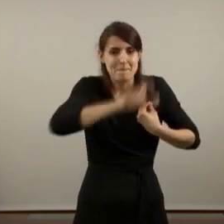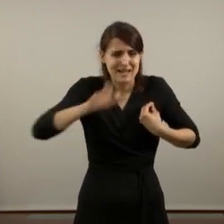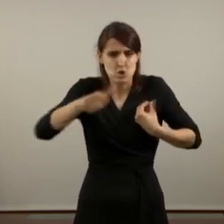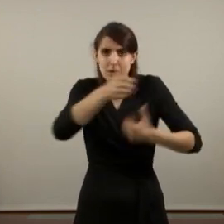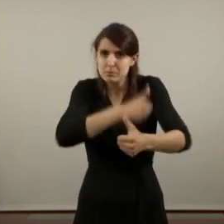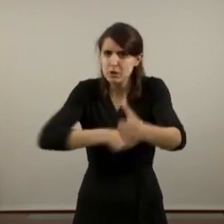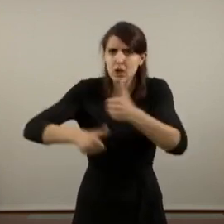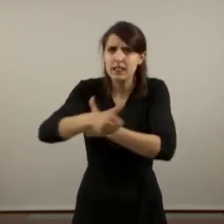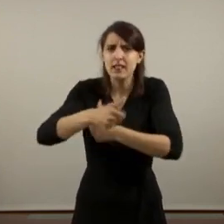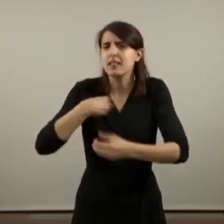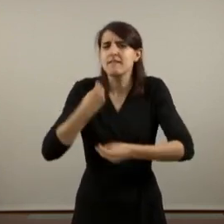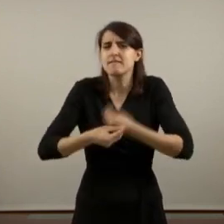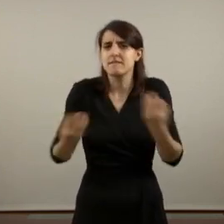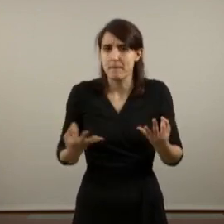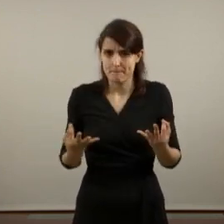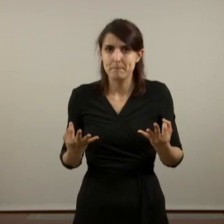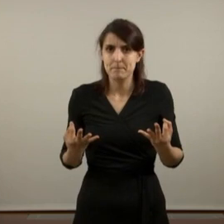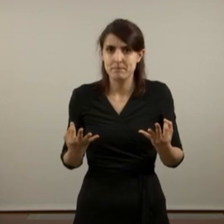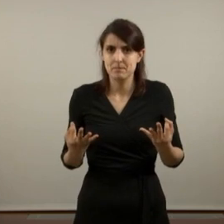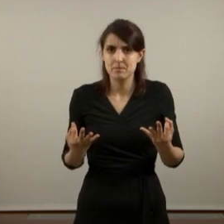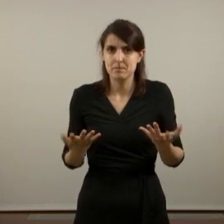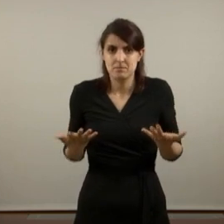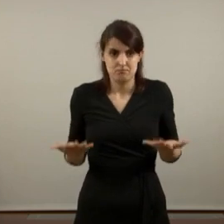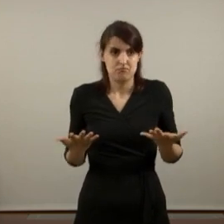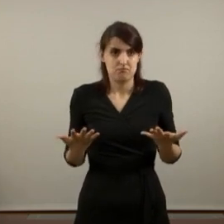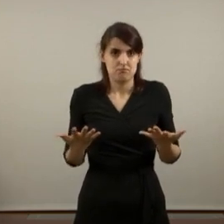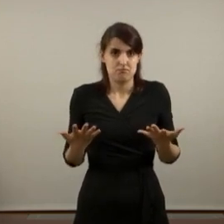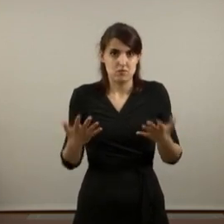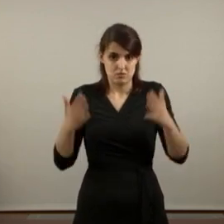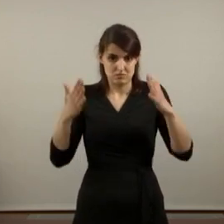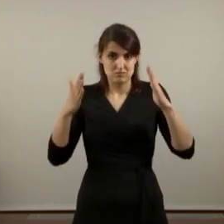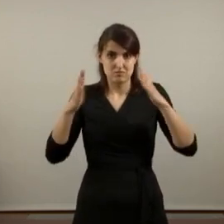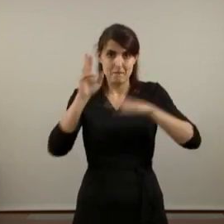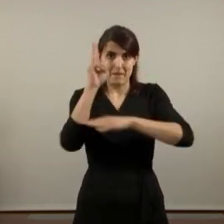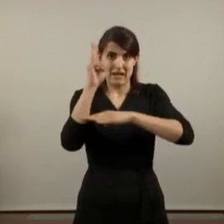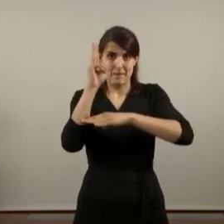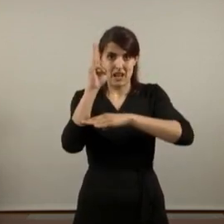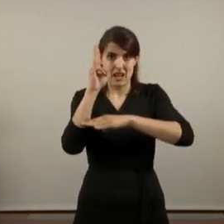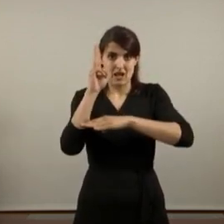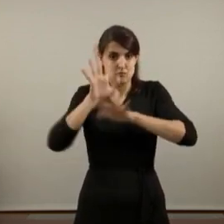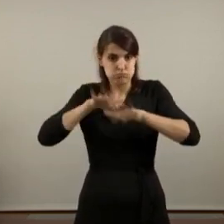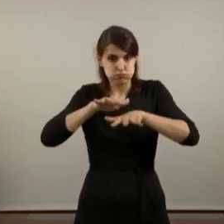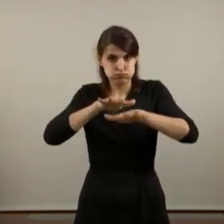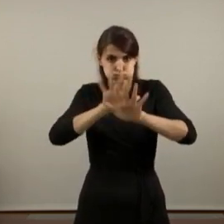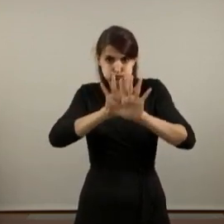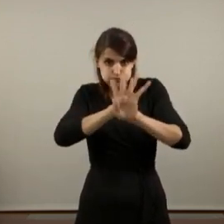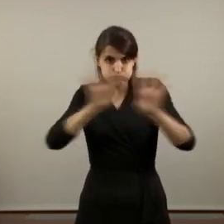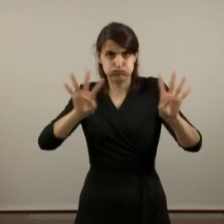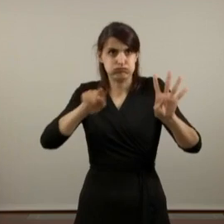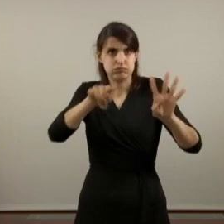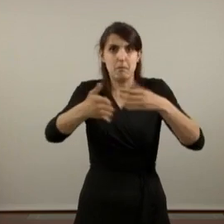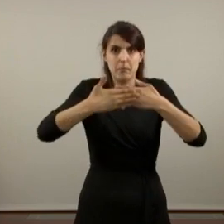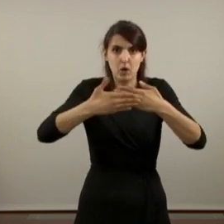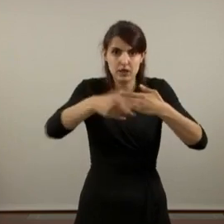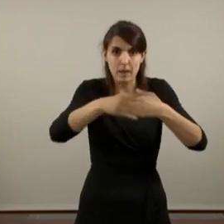prioritat dintre d'aquest Parlament? Hauran de complicar les concentracions aquí a la porta perquè els veiem i els fem cas. Tenim pressa